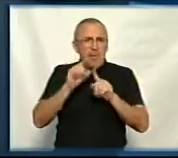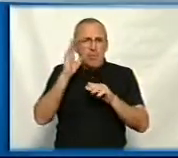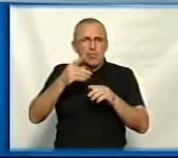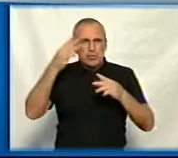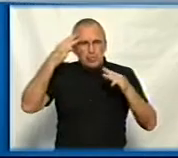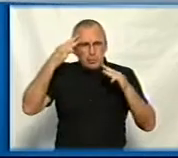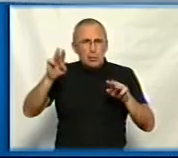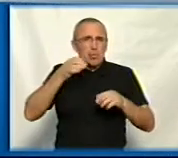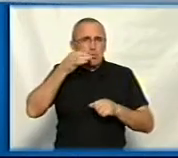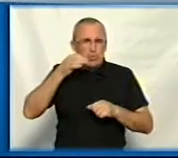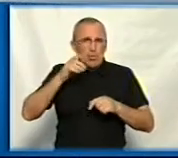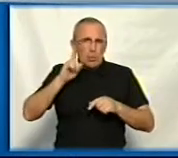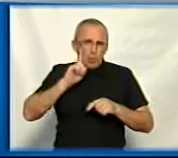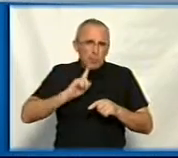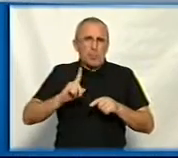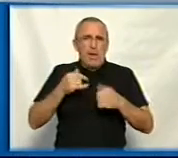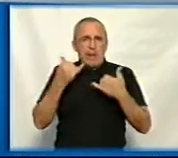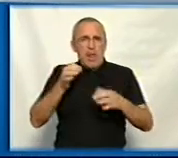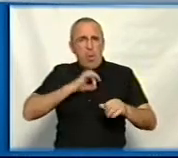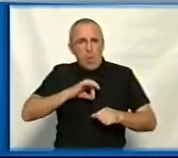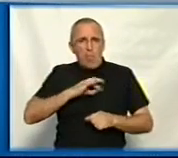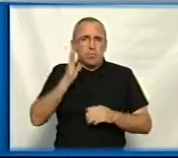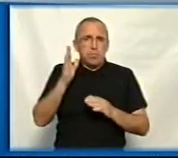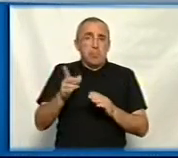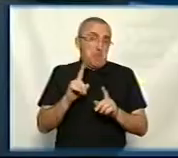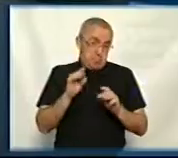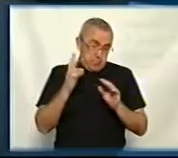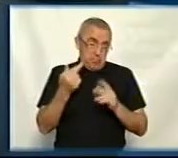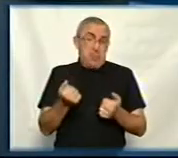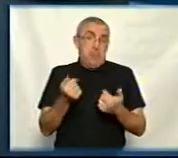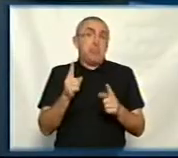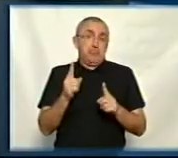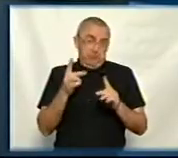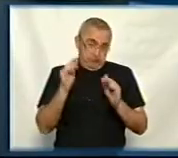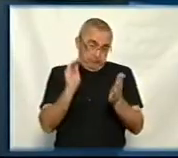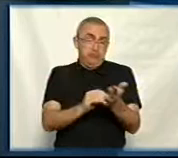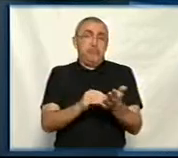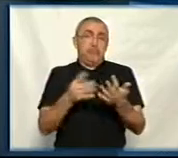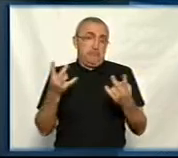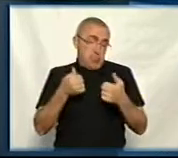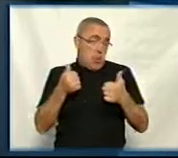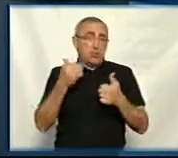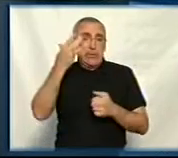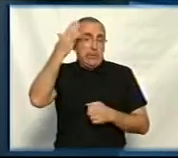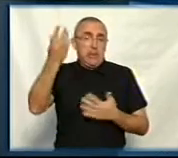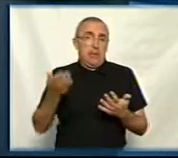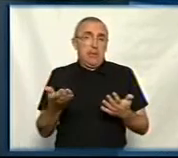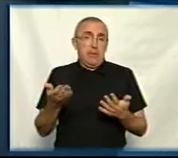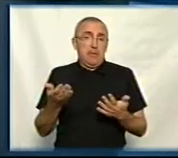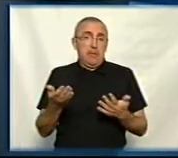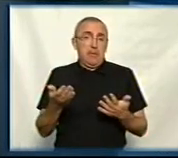сучасними і зручними для користування, що там навіть буде і візуалізація. Так, звісно, а чим обність, це хороша ідея, перешті дуже